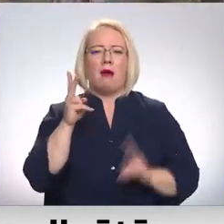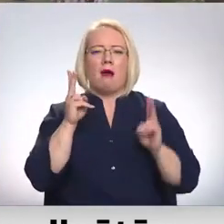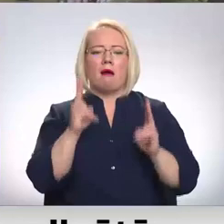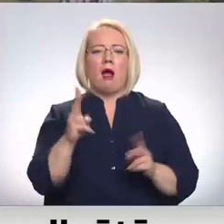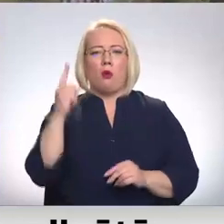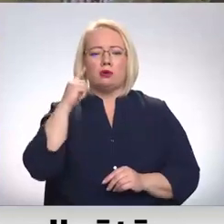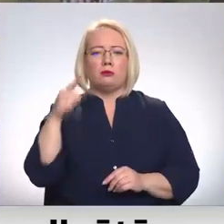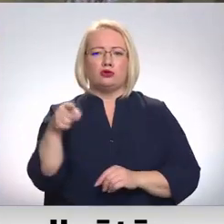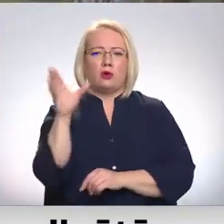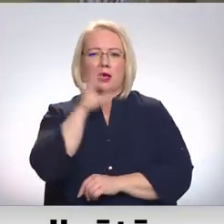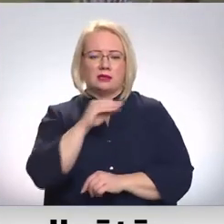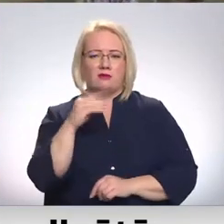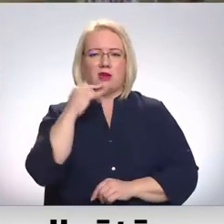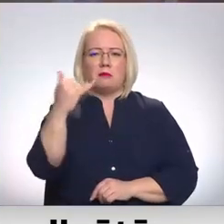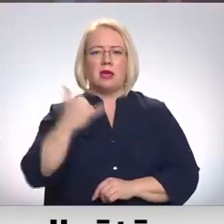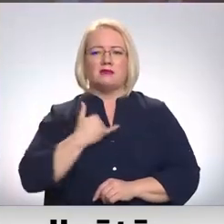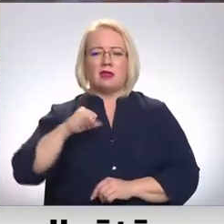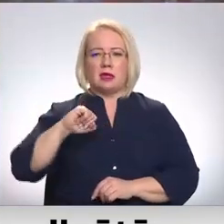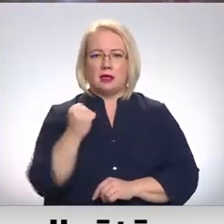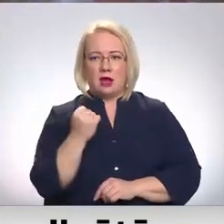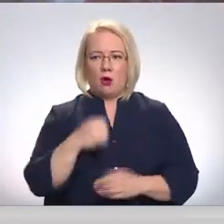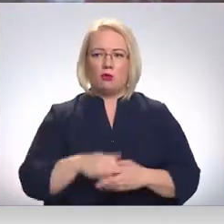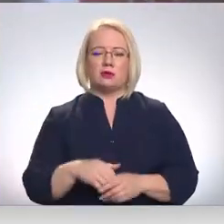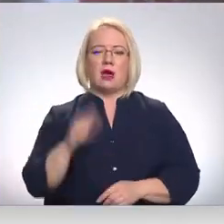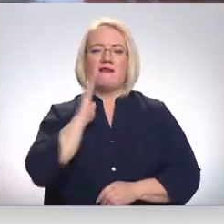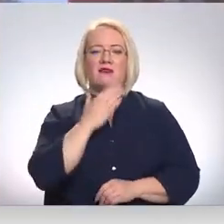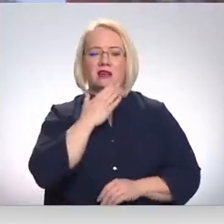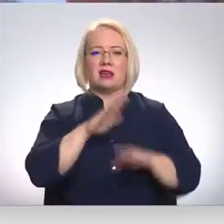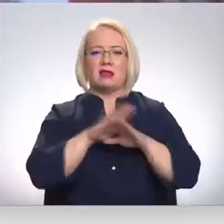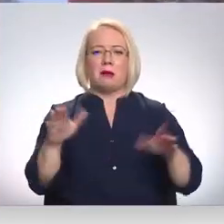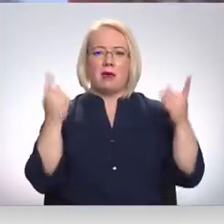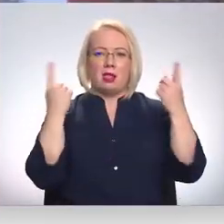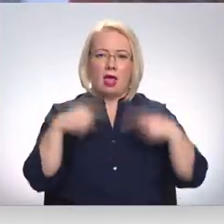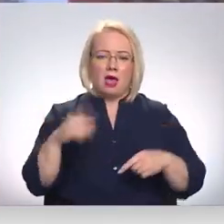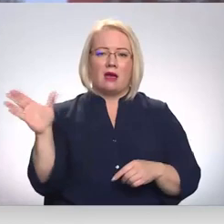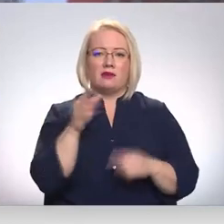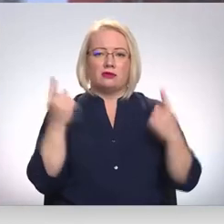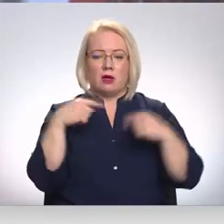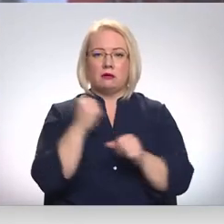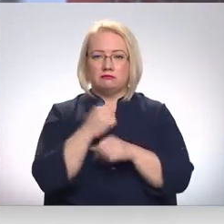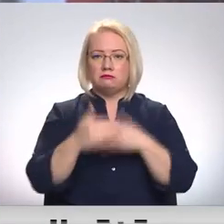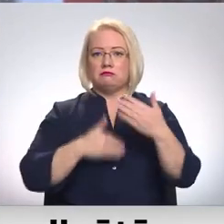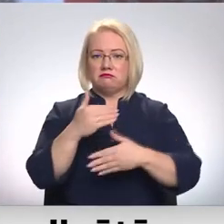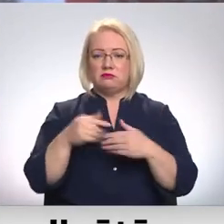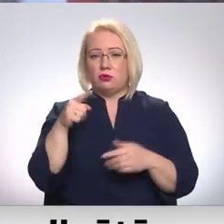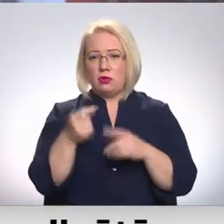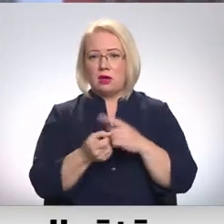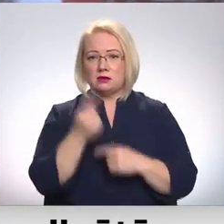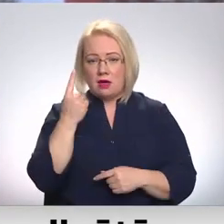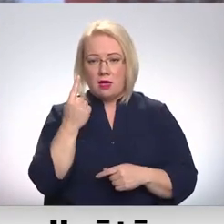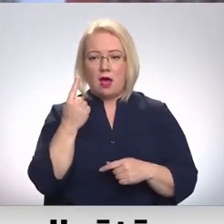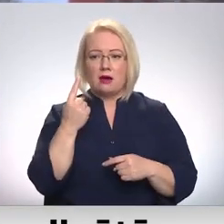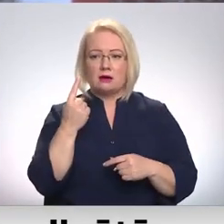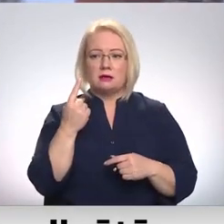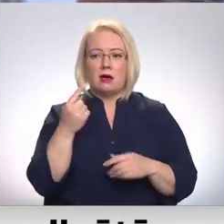iespēju? Man pazvanīja draugs. Pa vasaru nebija laika, akal strādājām visu laiku, tā sanāca. Bet